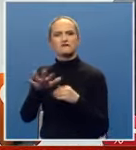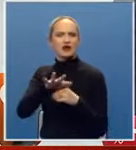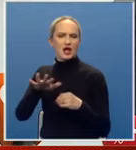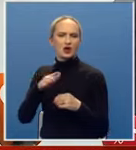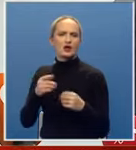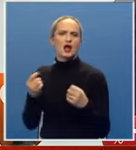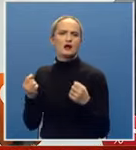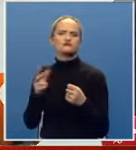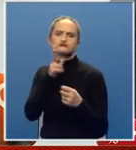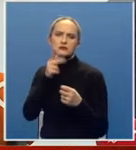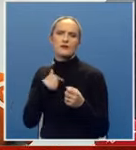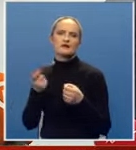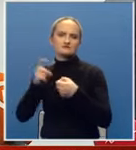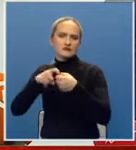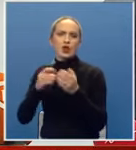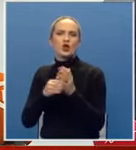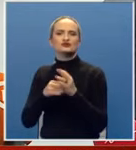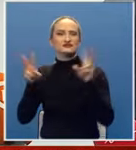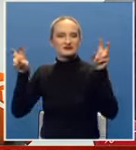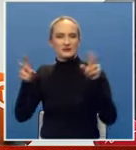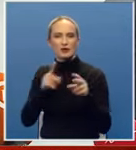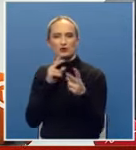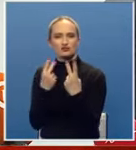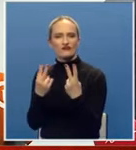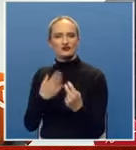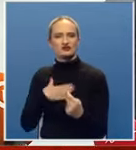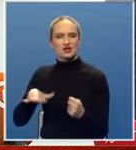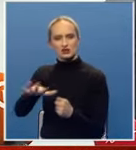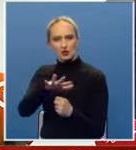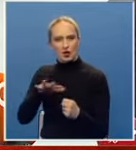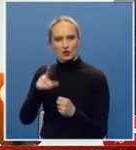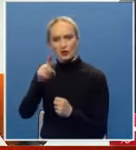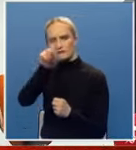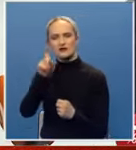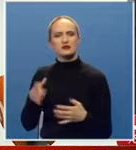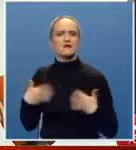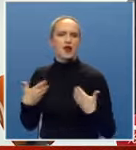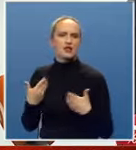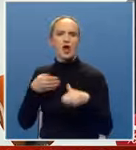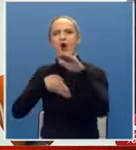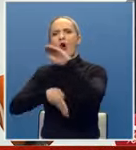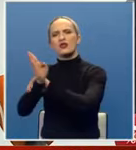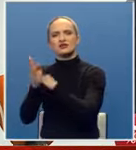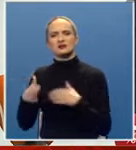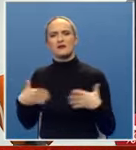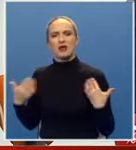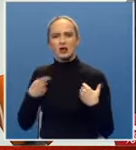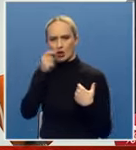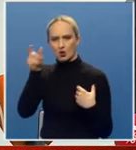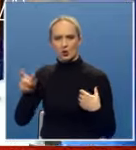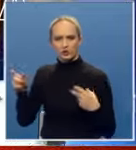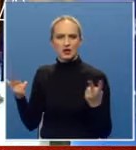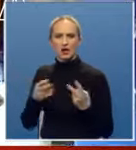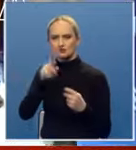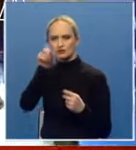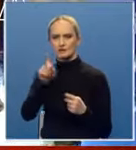kandidovali sve one teme koje su bitne danas u regionu, to su pitanje mladih, odlazaka mladih ljudi, kao što